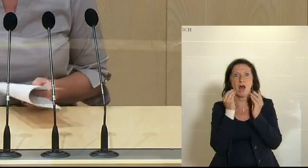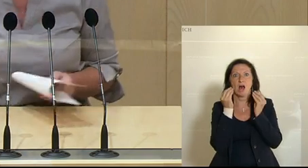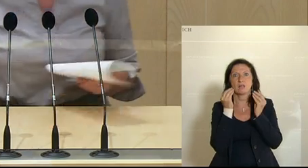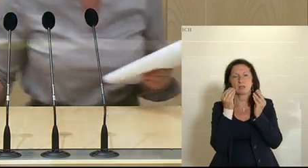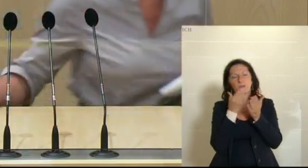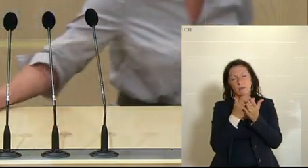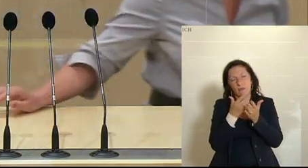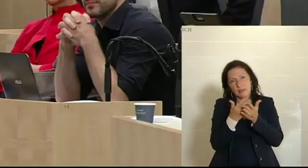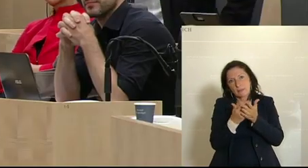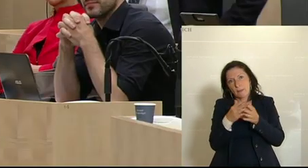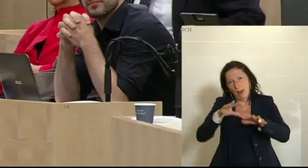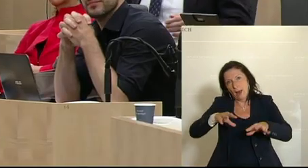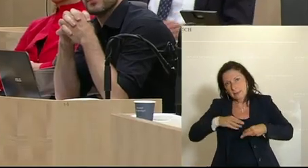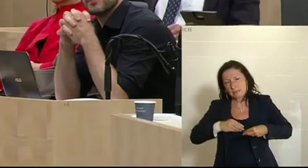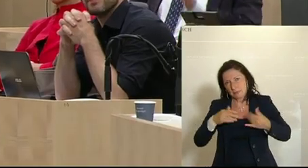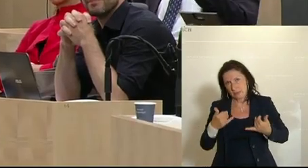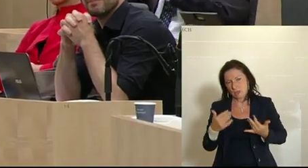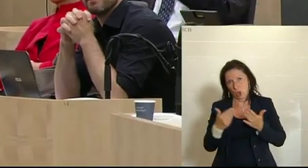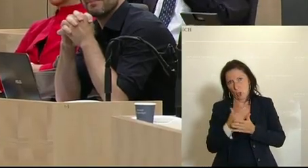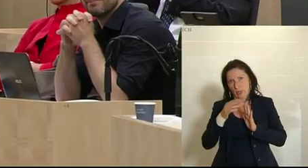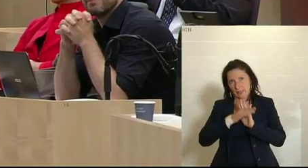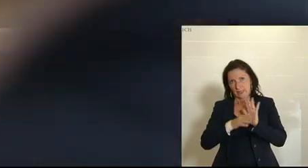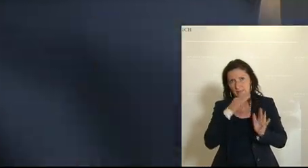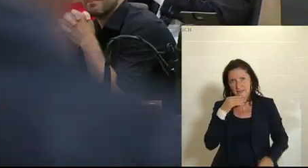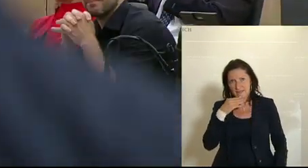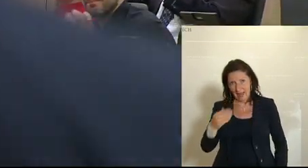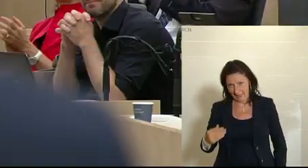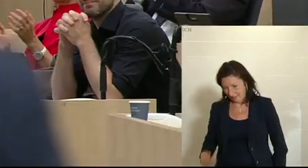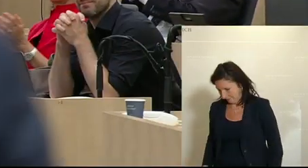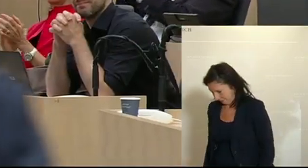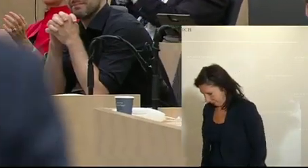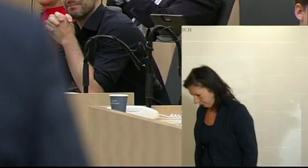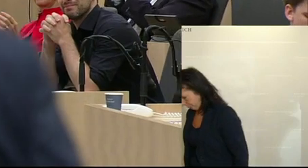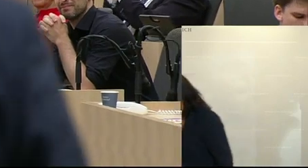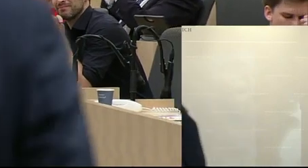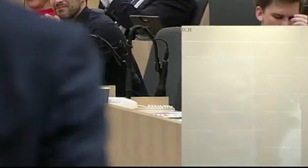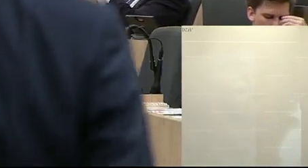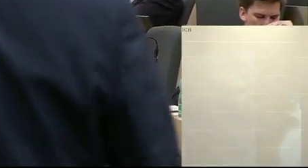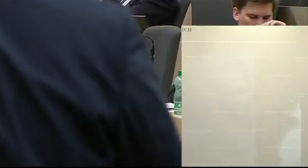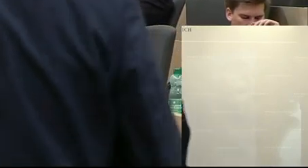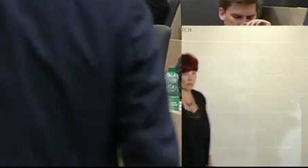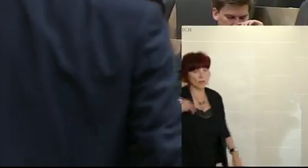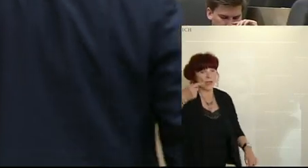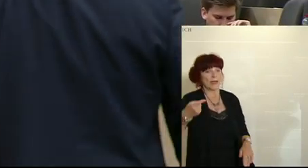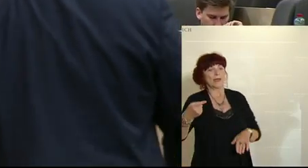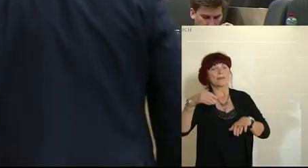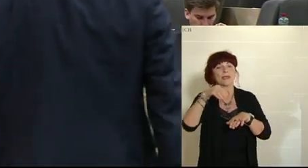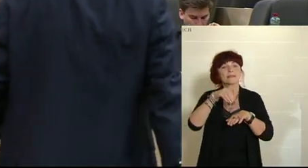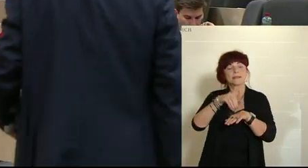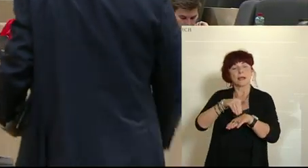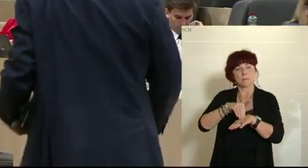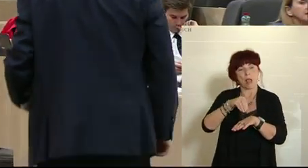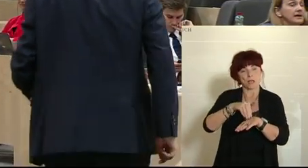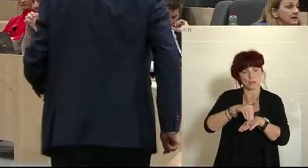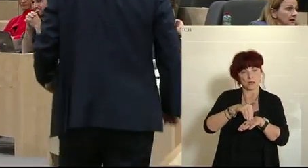hier natürlich zu. Vielen Dank. Kanelia Ecker von der SPÖ wirft der Landwirtschaftsministerin Untätigkeit und schlechten Stil vor,